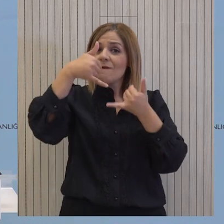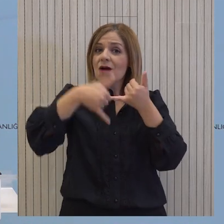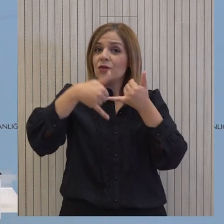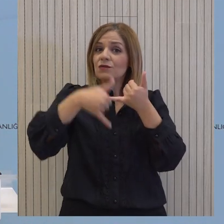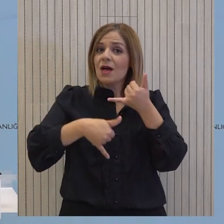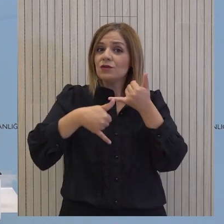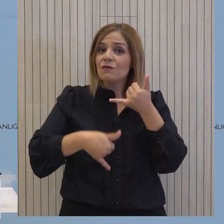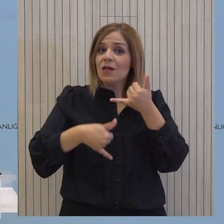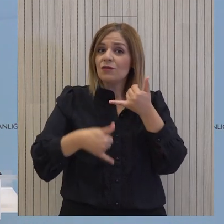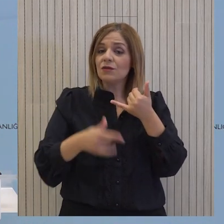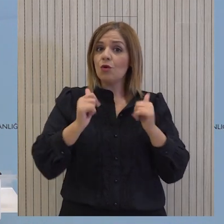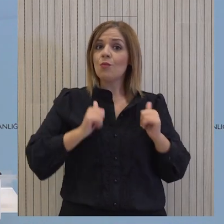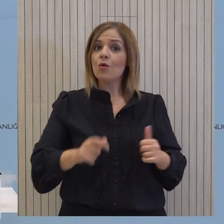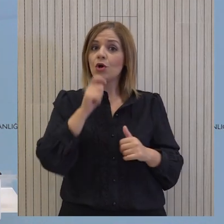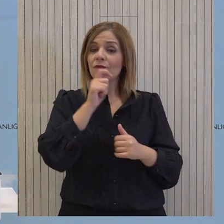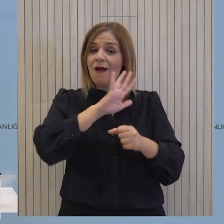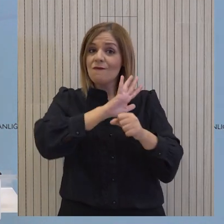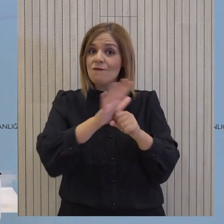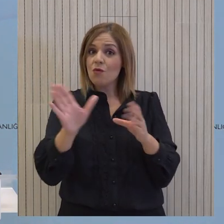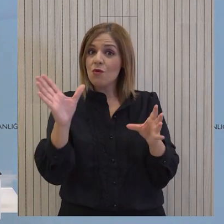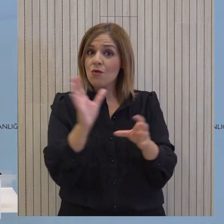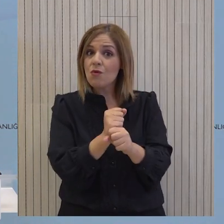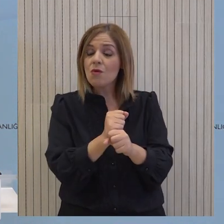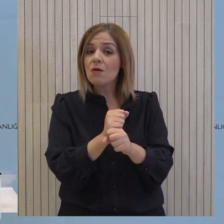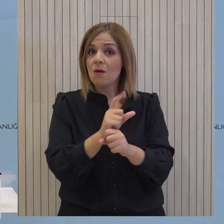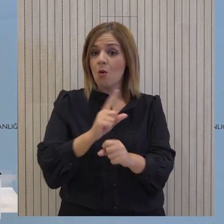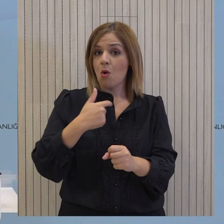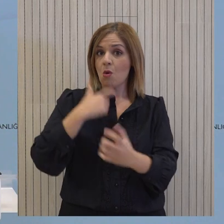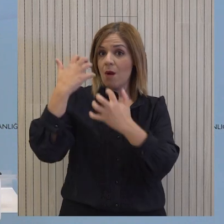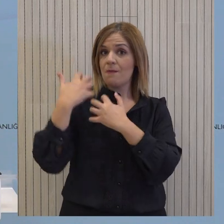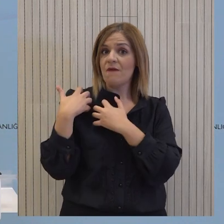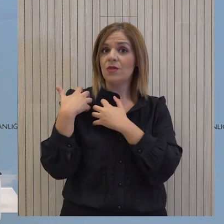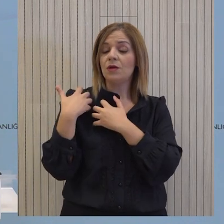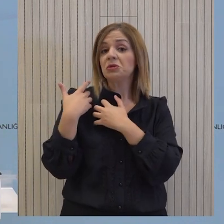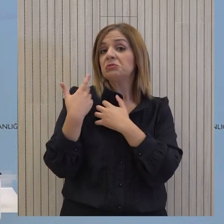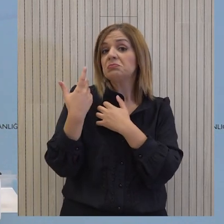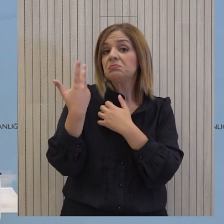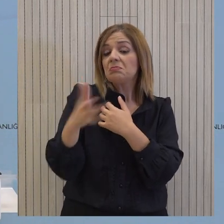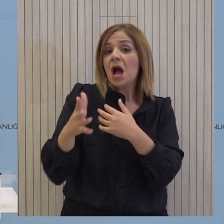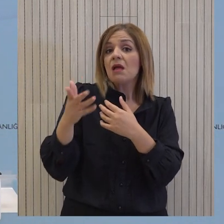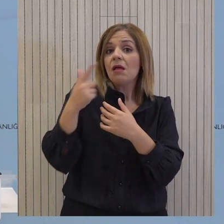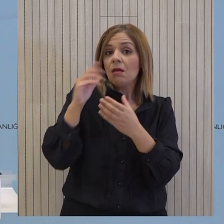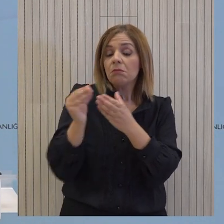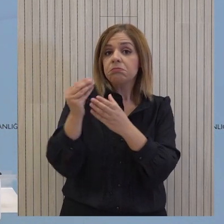εξέλιξη της πρωτοβουλίας, η υπεραιτέρω ολοκλήρωση της πρωτοβουλίας, εξαρτάται και από εξωγενείς παράγοντες, όπως είναι αυτός που έχει να μιλήσει.